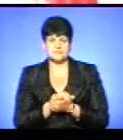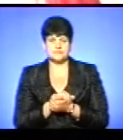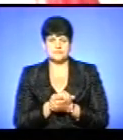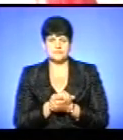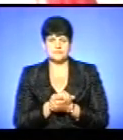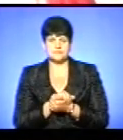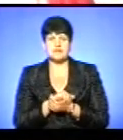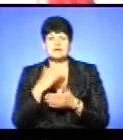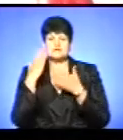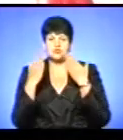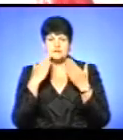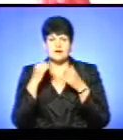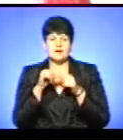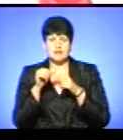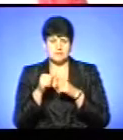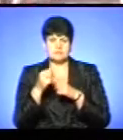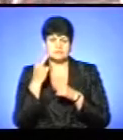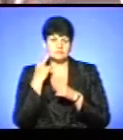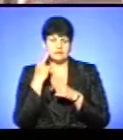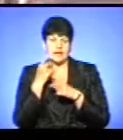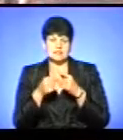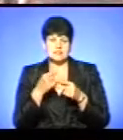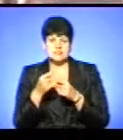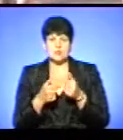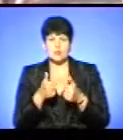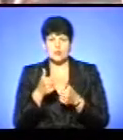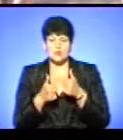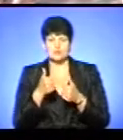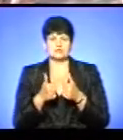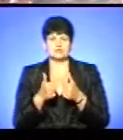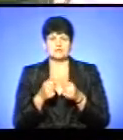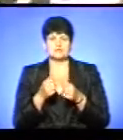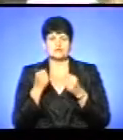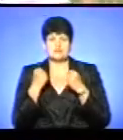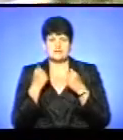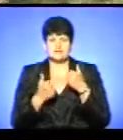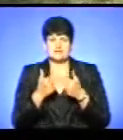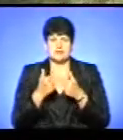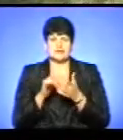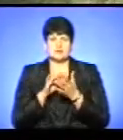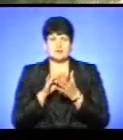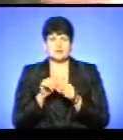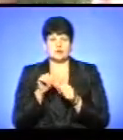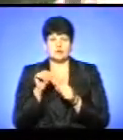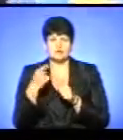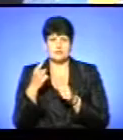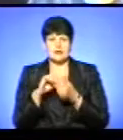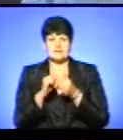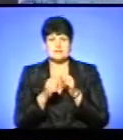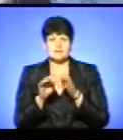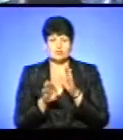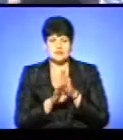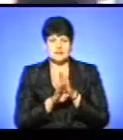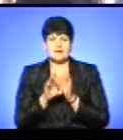З розваг, крім традиційних для такого закладу, конкурсів, вікторин, спортивних змагань, екскурсії за межі області у Кам'янець-Подільській,